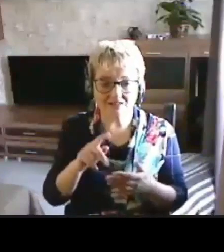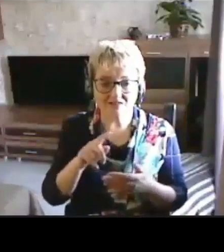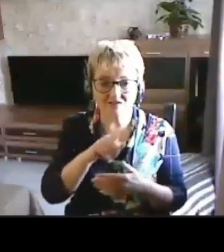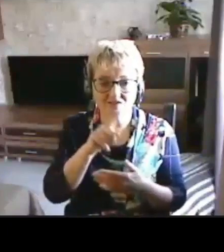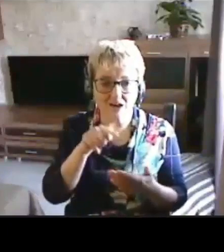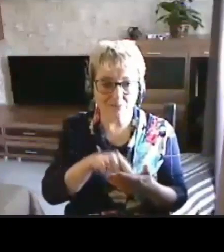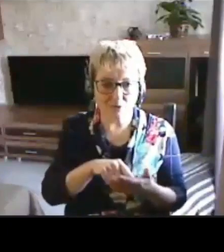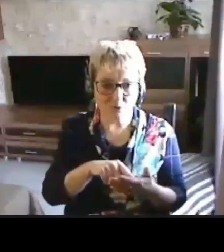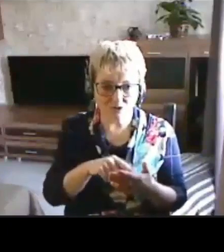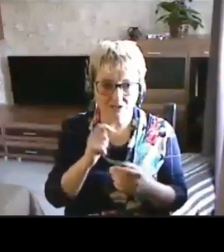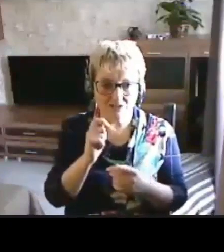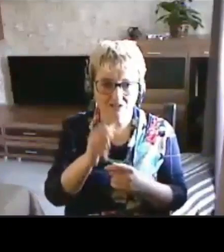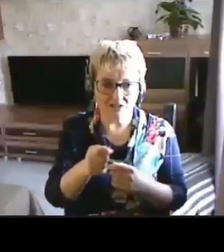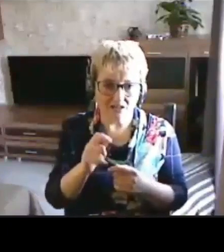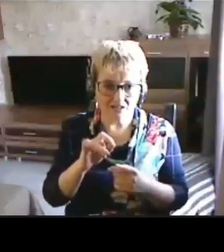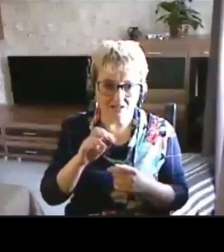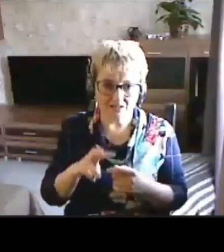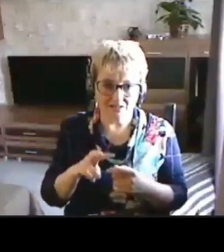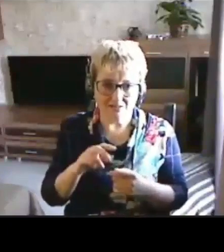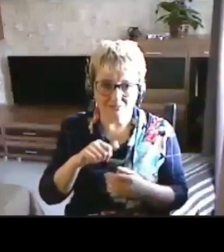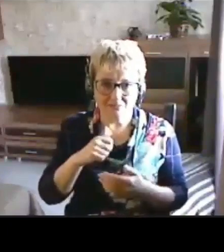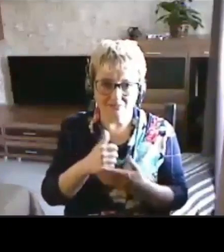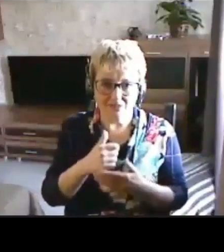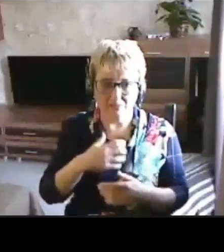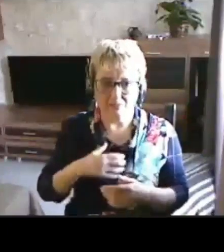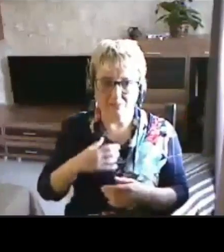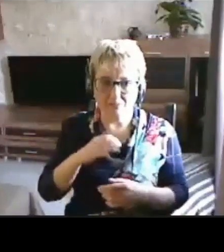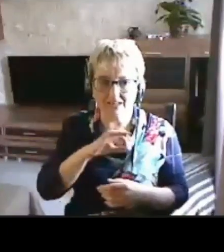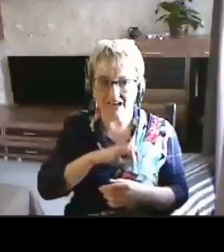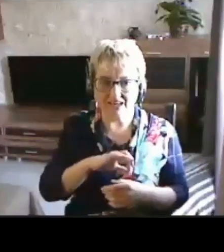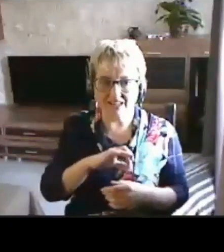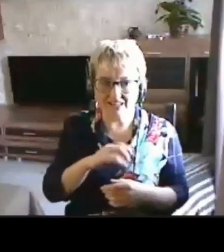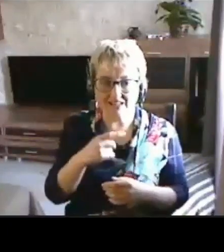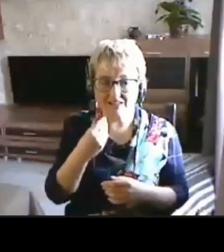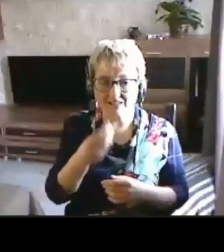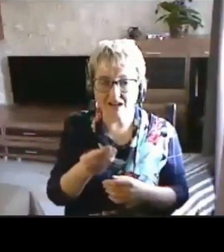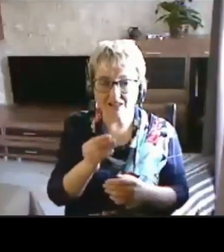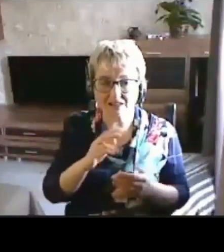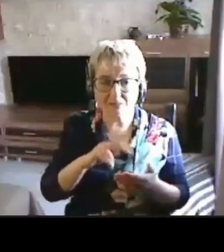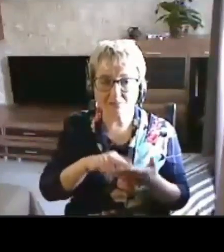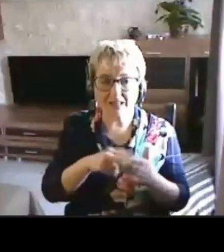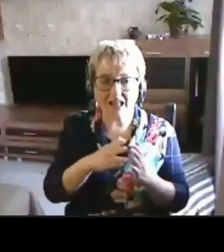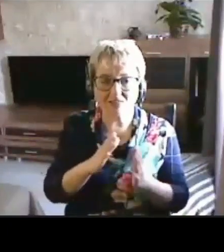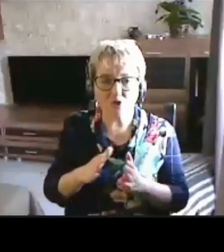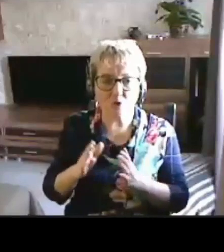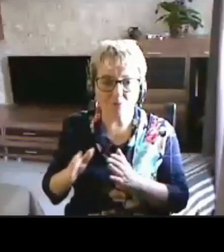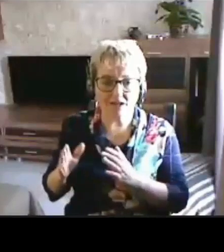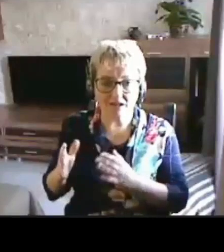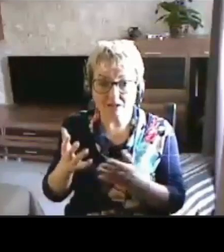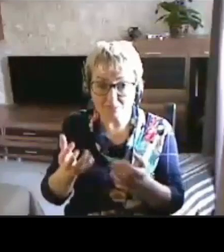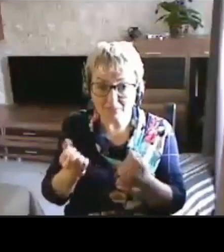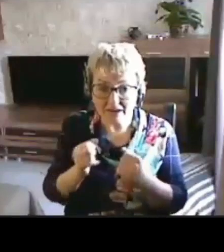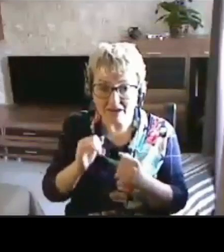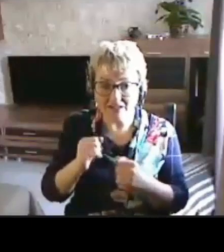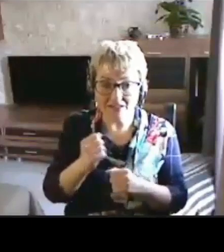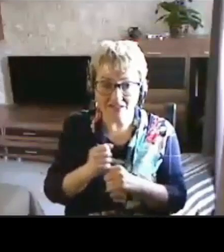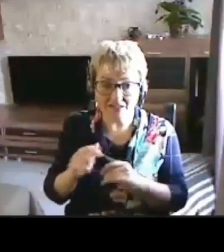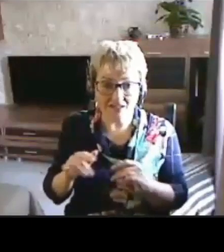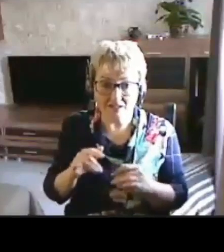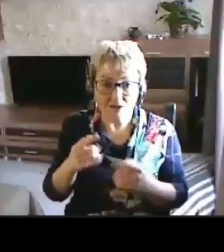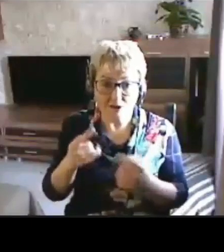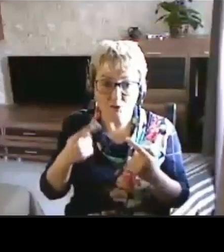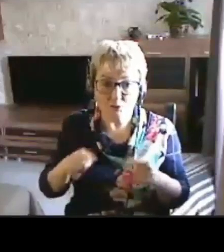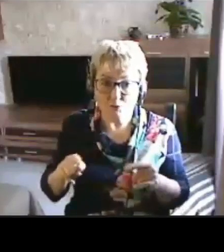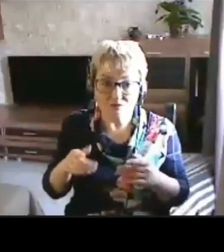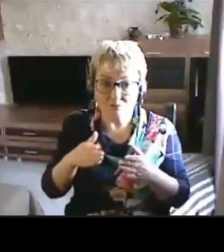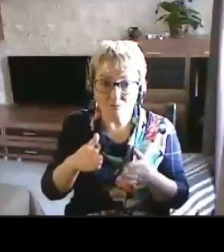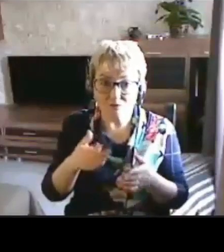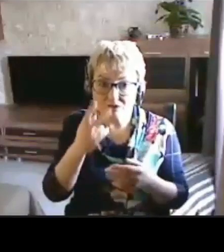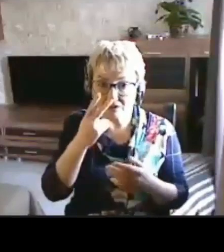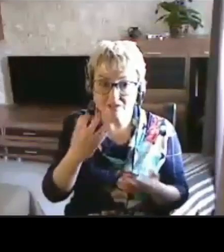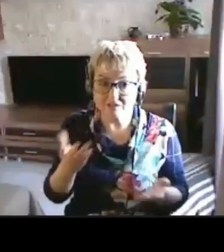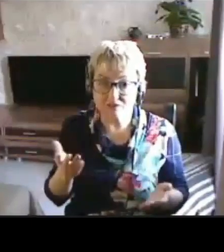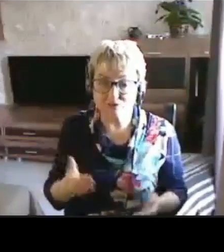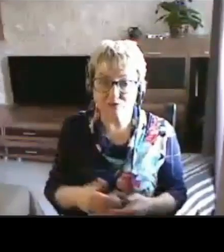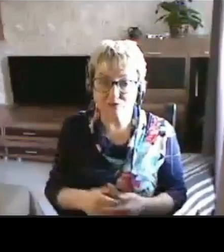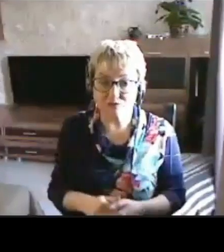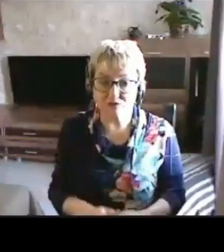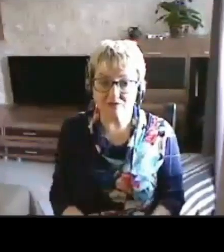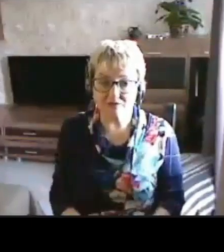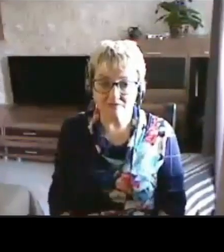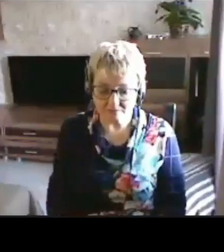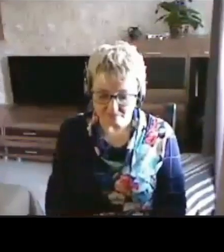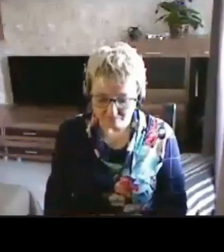вопросы, дать им приоритет и решать их просто планомерно. Брать и делать. Другого пути здесь я не вижу.